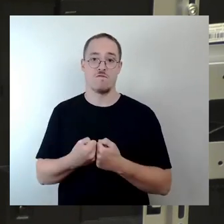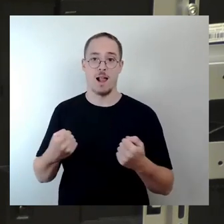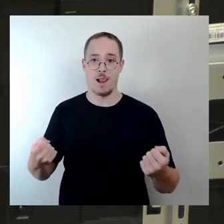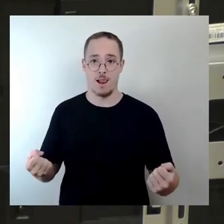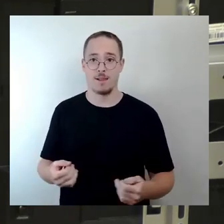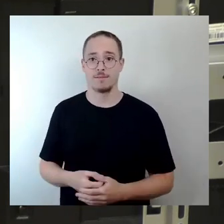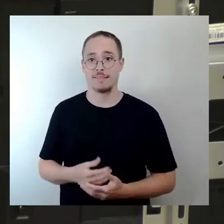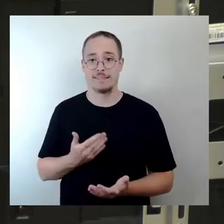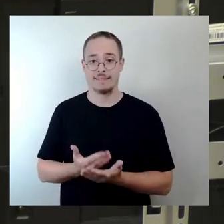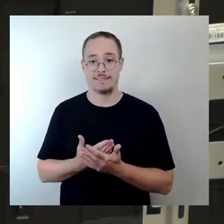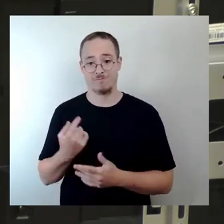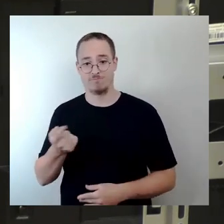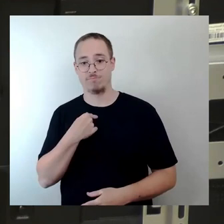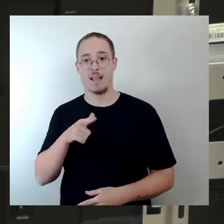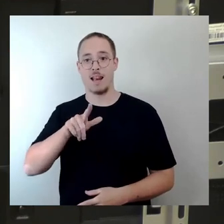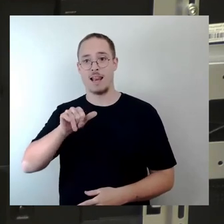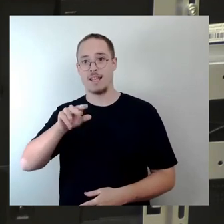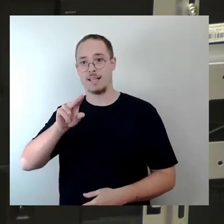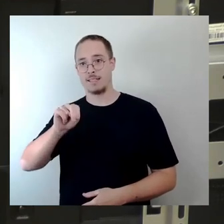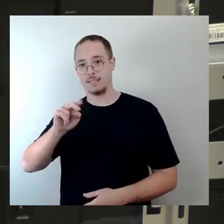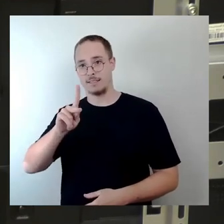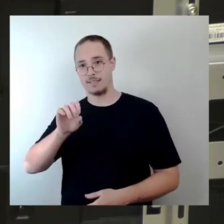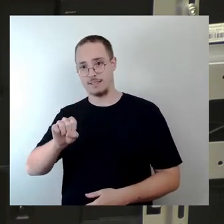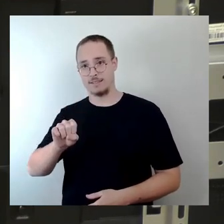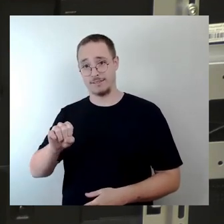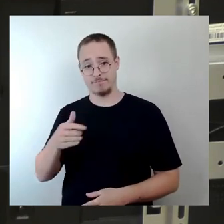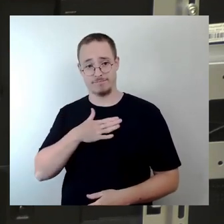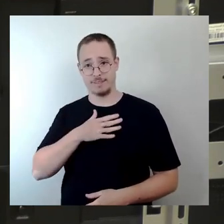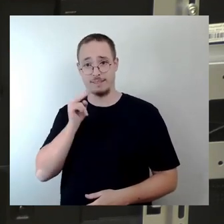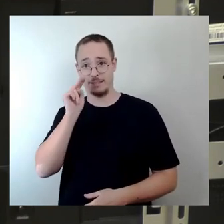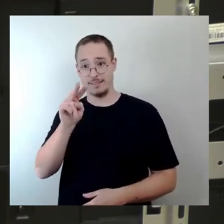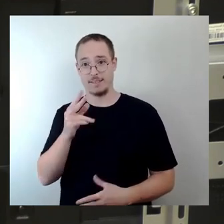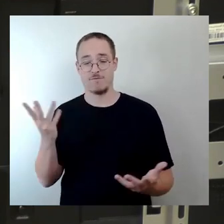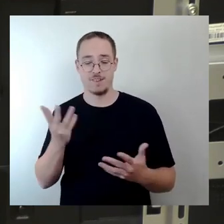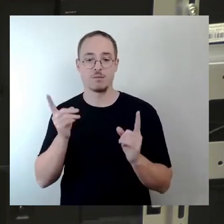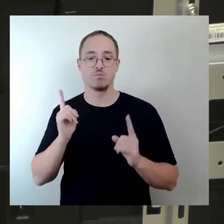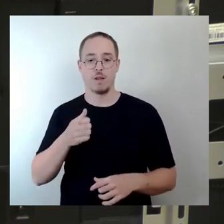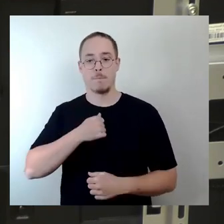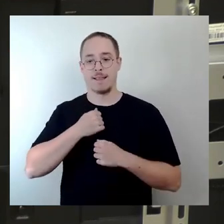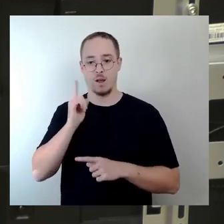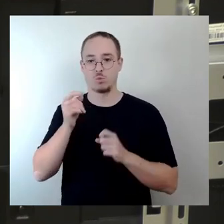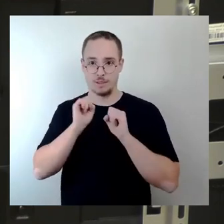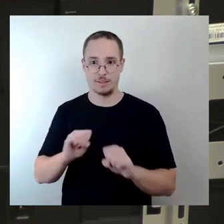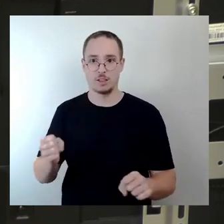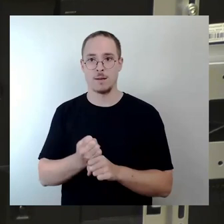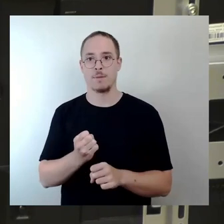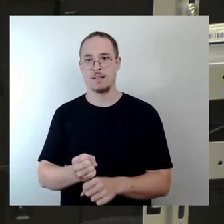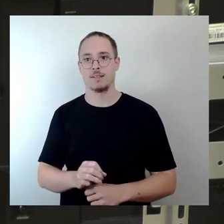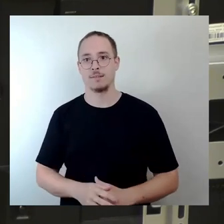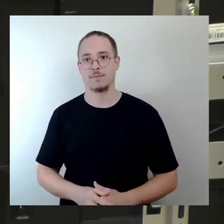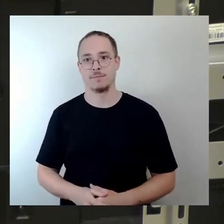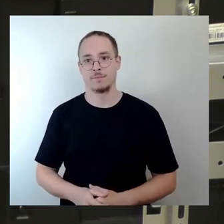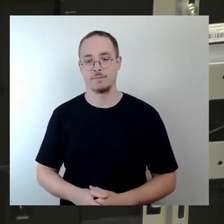ermöglicht werden. Und wir haben das heute auch schon gehört, bereits 2019, spätestens, haben wir hier im Stadtrat